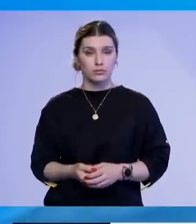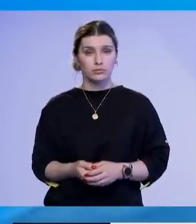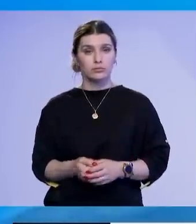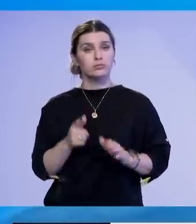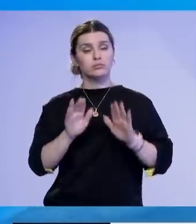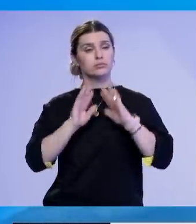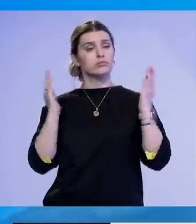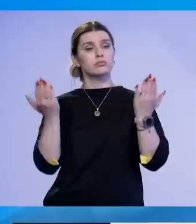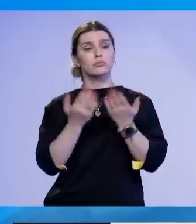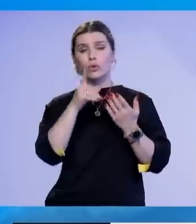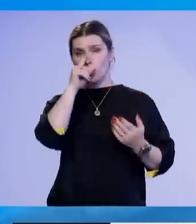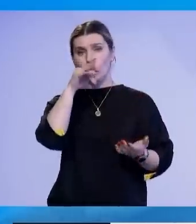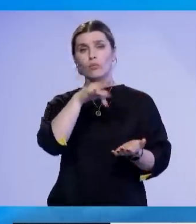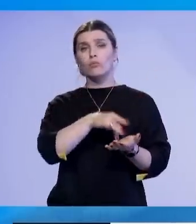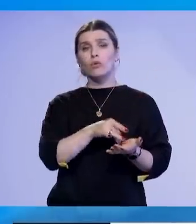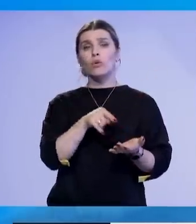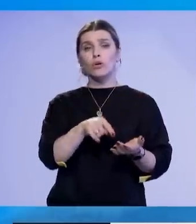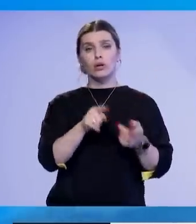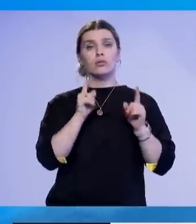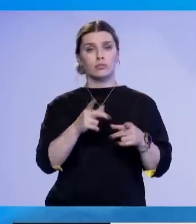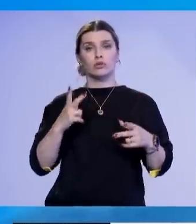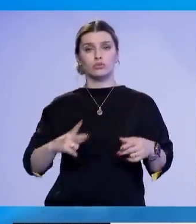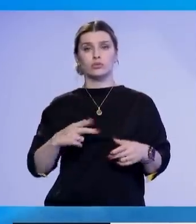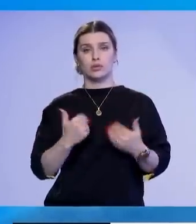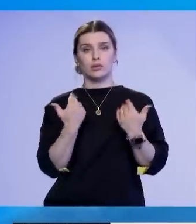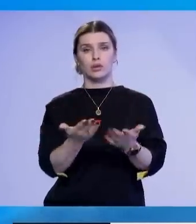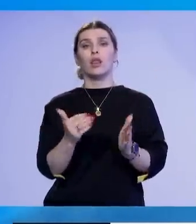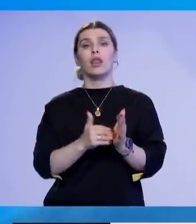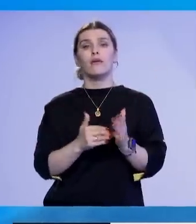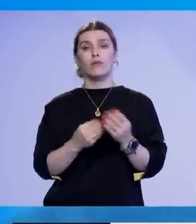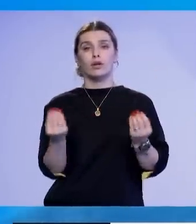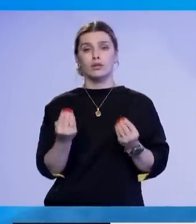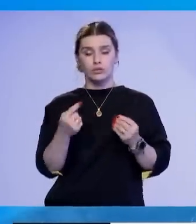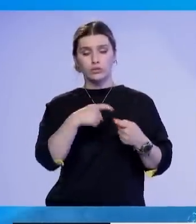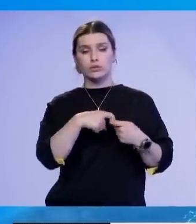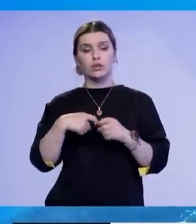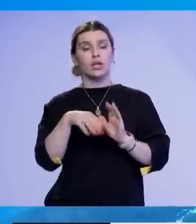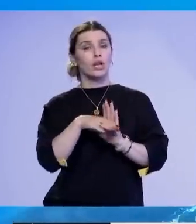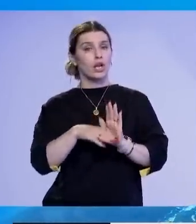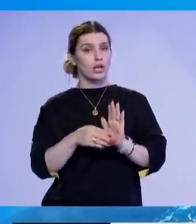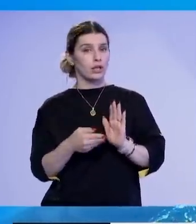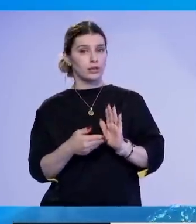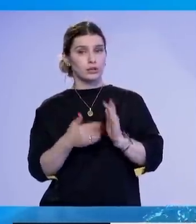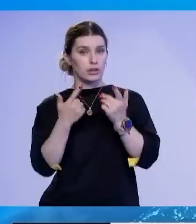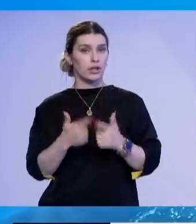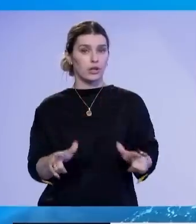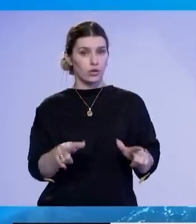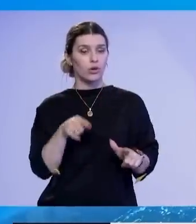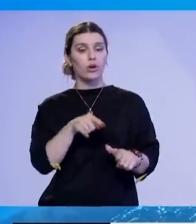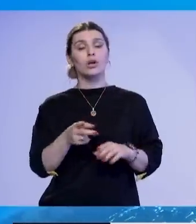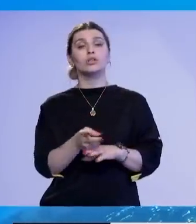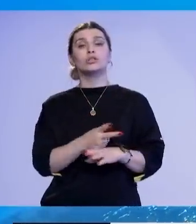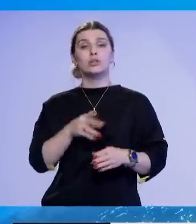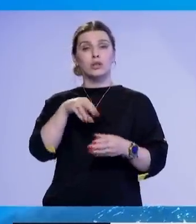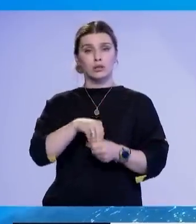indertesis e komunës është vendi ku u shërbehet qytetareve në bi bazën e ligjit e kushtetutës. Aj i takën Republikës pra